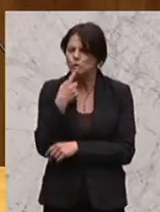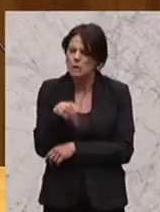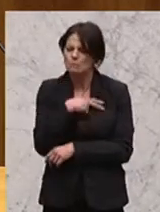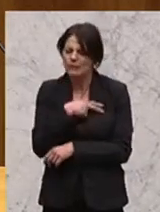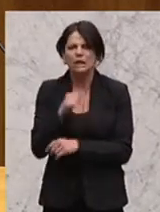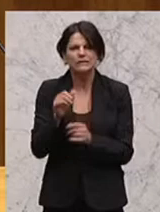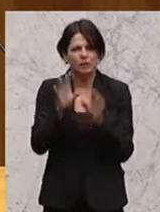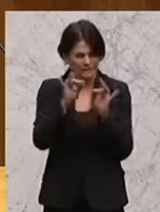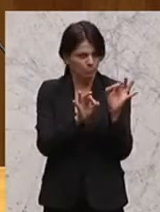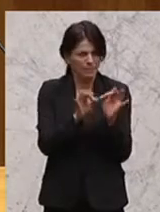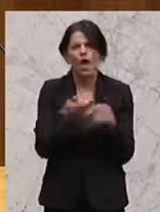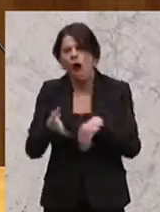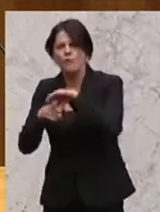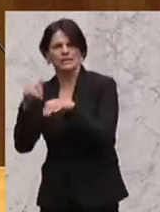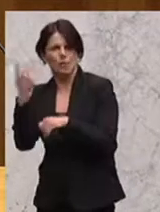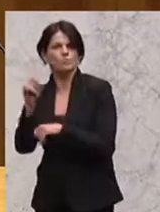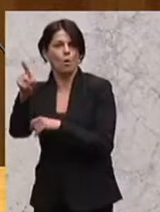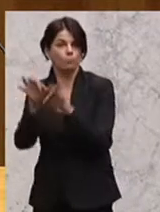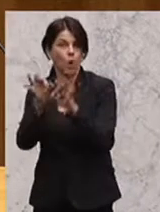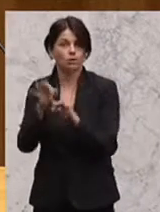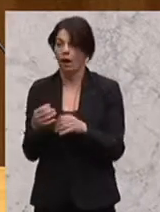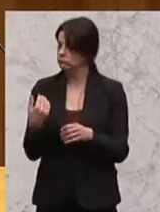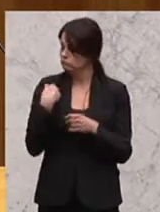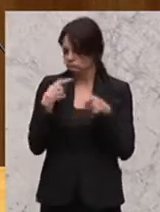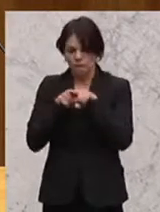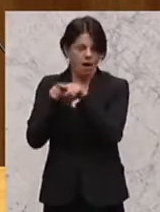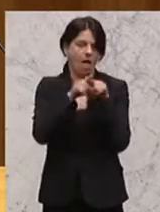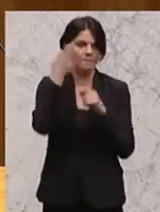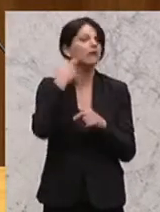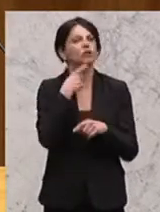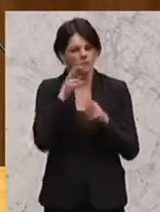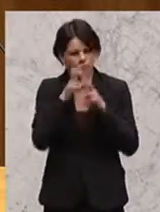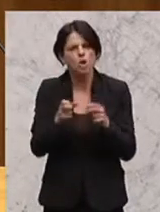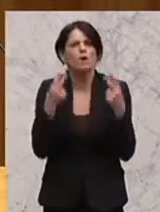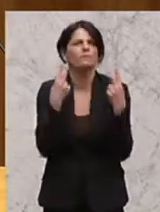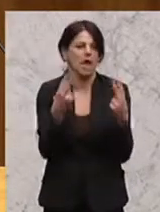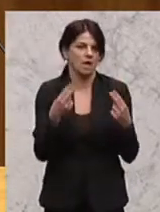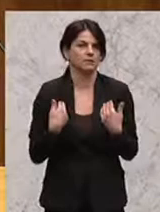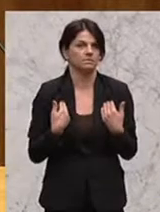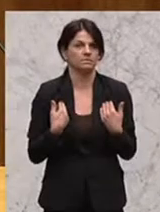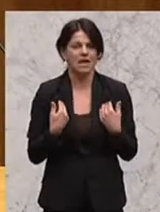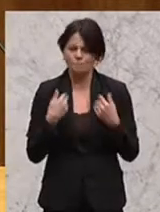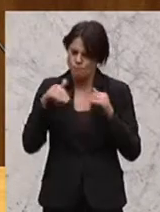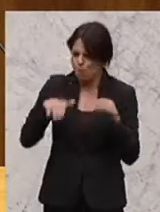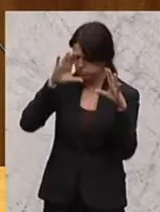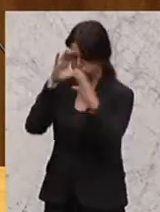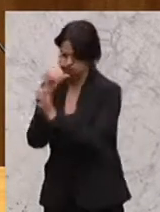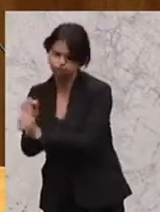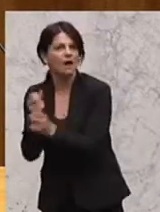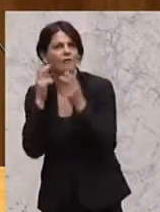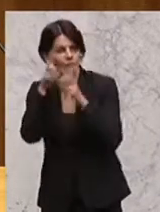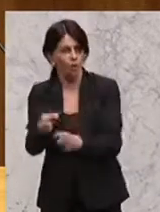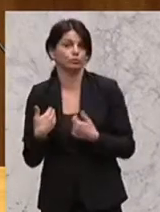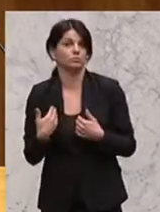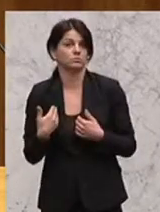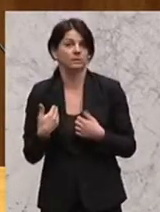Prozent zu erhöhen. Wir sind alle d'accord, Forschung ist wichtig. Wir müssen einen Schwerpunkt auf Forschung legen. Das kann